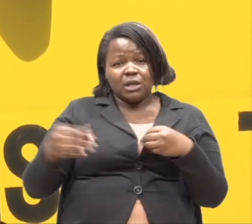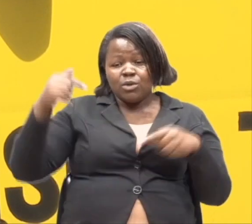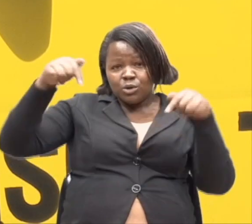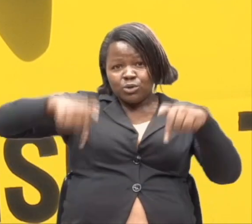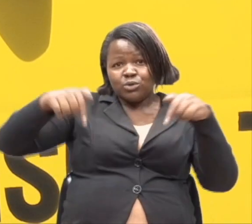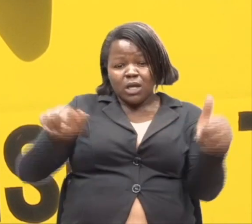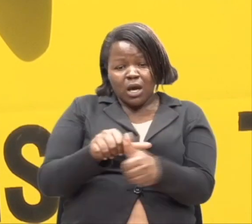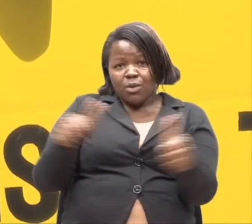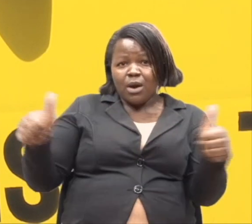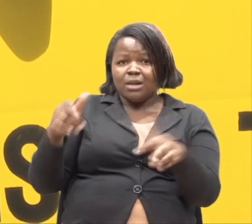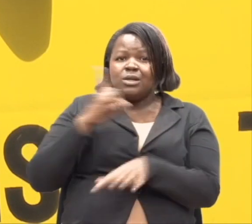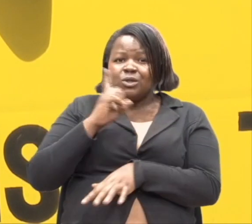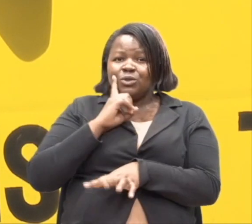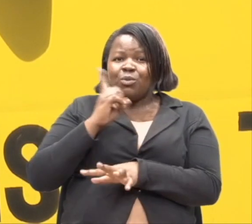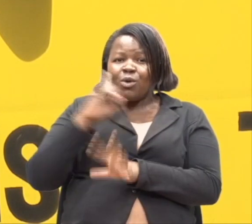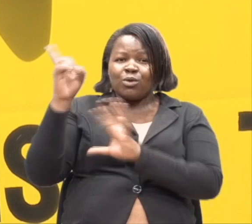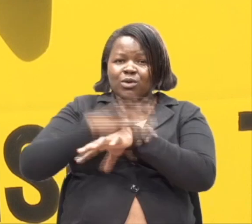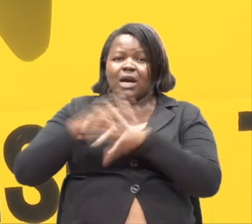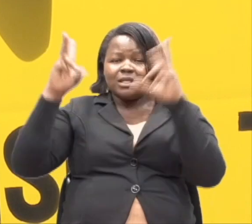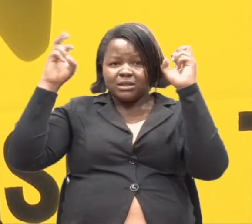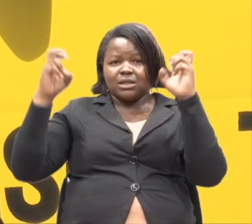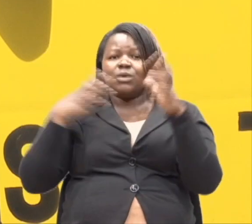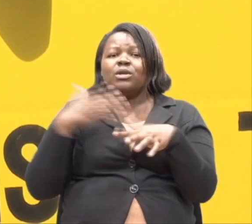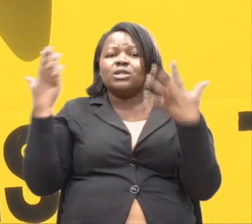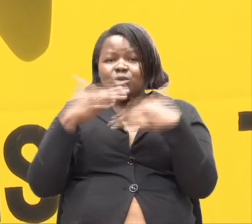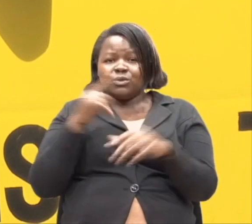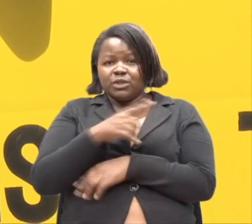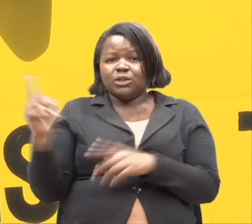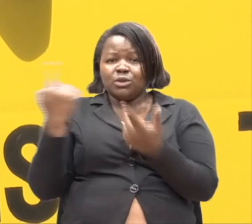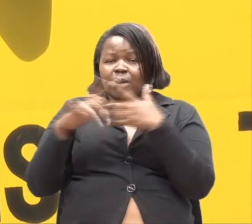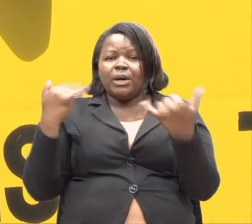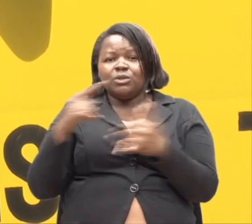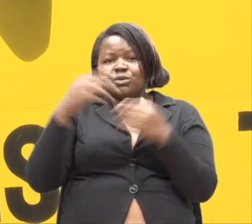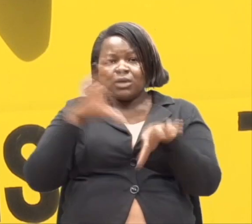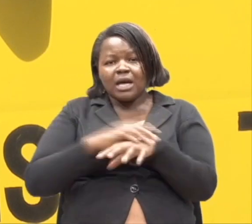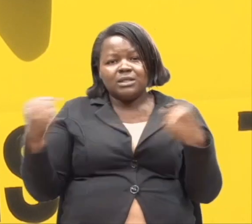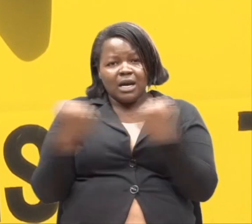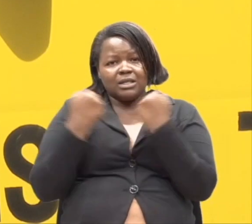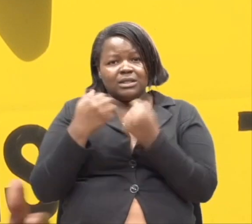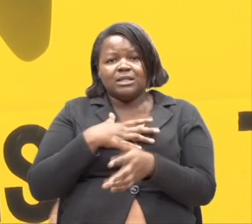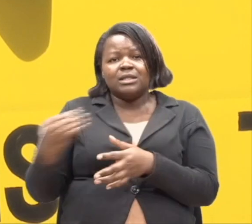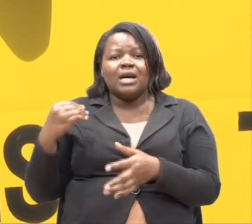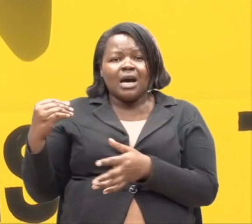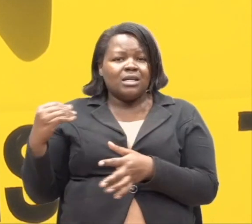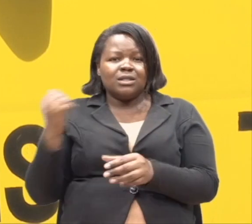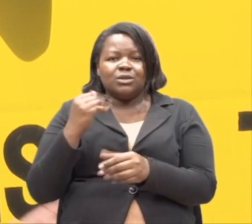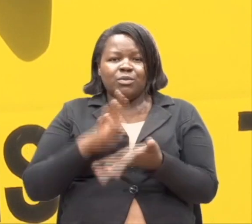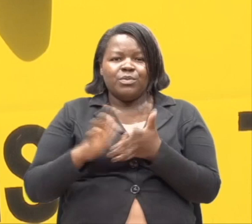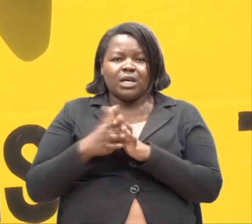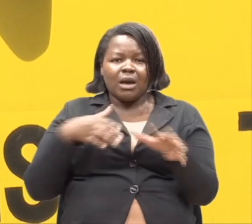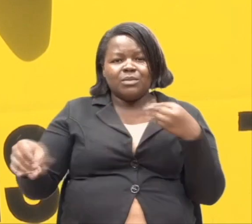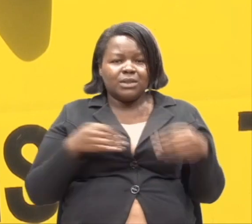uko mzima. Kesho unayenda unapata shetani ya likuwa nataka kukumaliza. Lakini haku kukumaliza, ukapata ajari, ikabeba migu ama